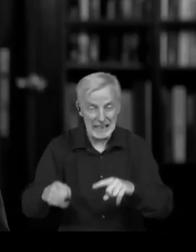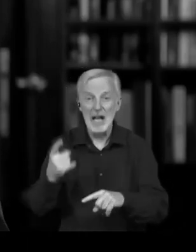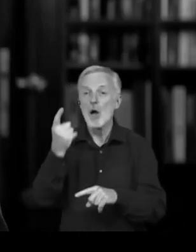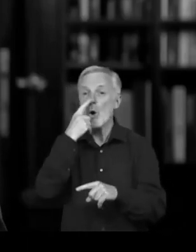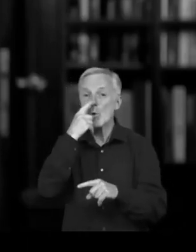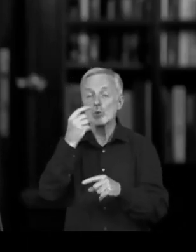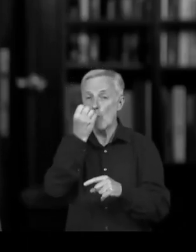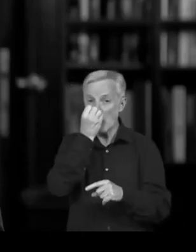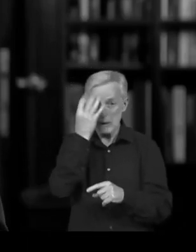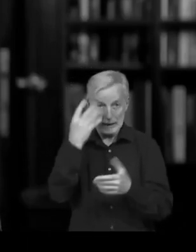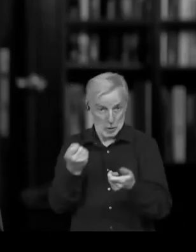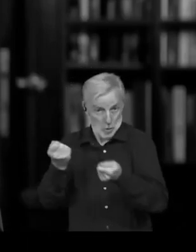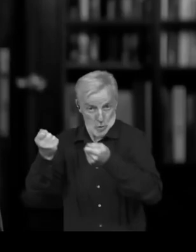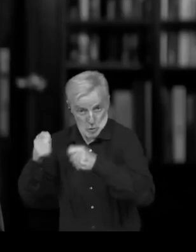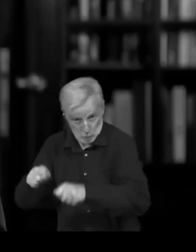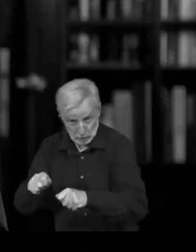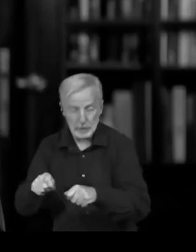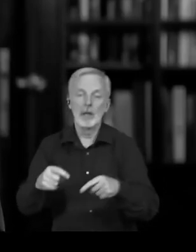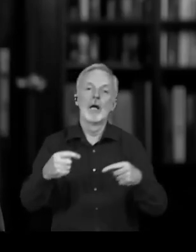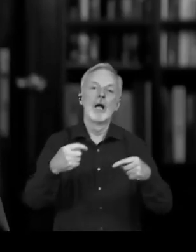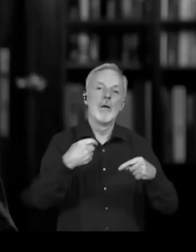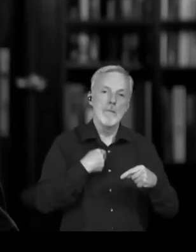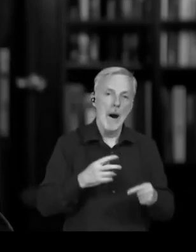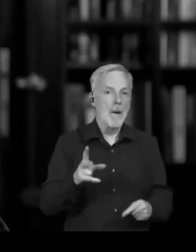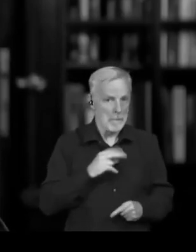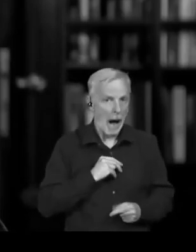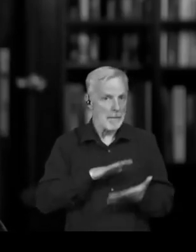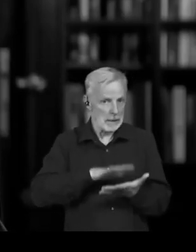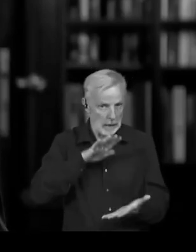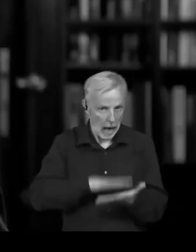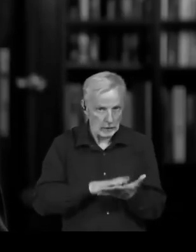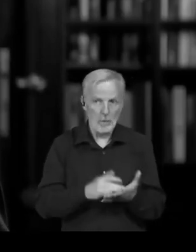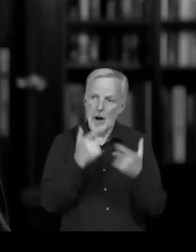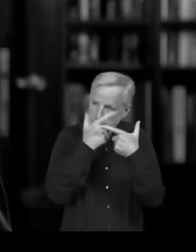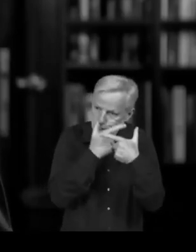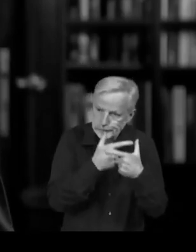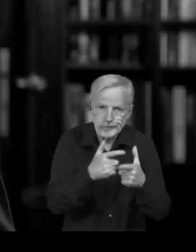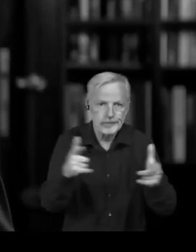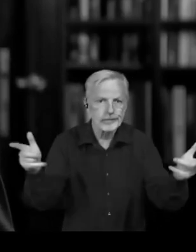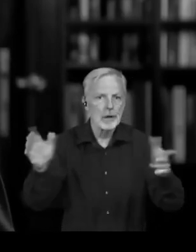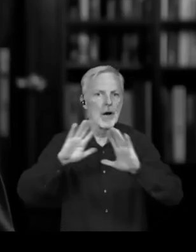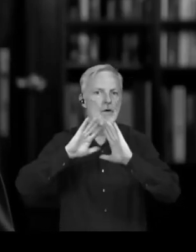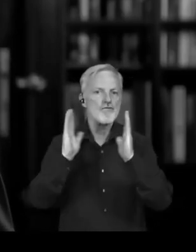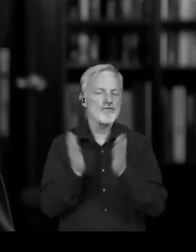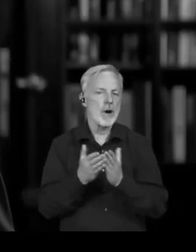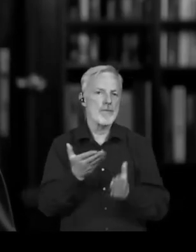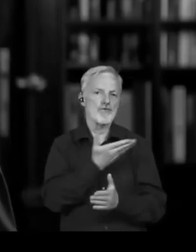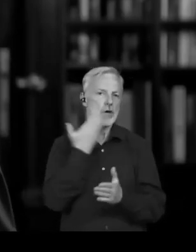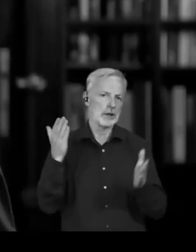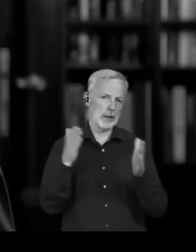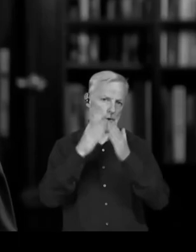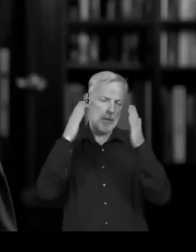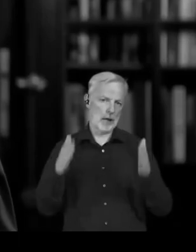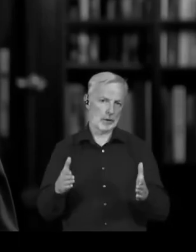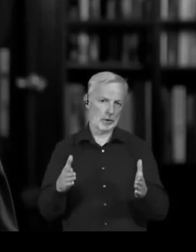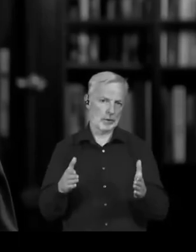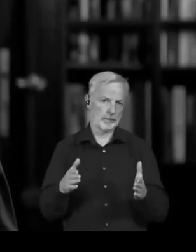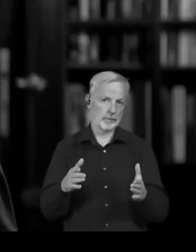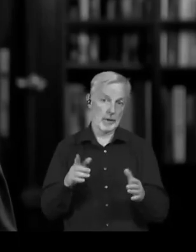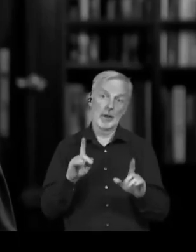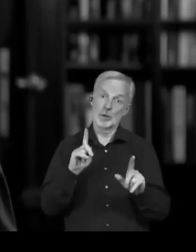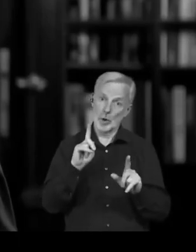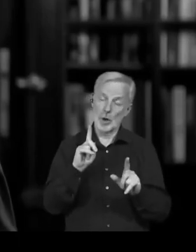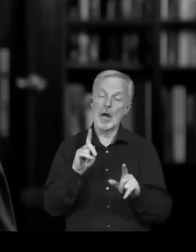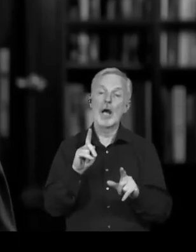své názory bez ohledu na to, abyste byli nějakým způsobem trestně stíhaní, si v tomto videu můžu na adresu pana Fialy říct, co chci